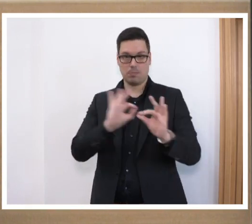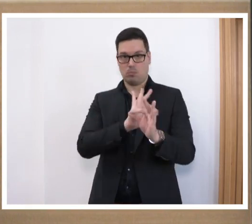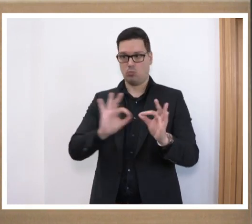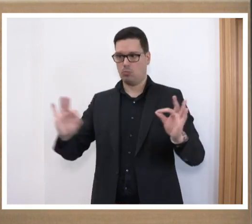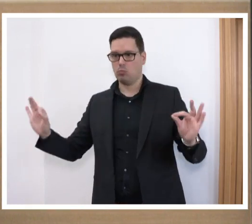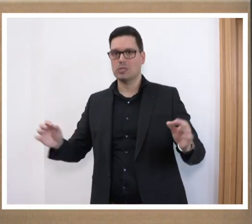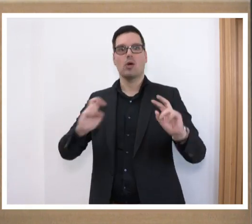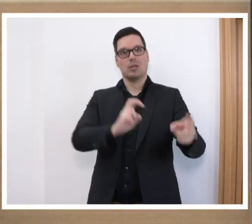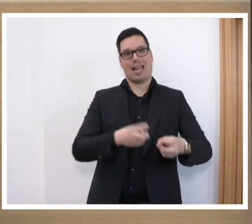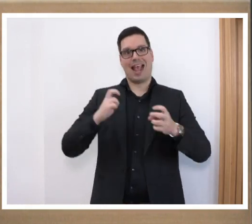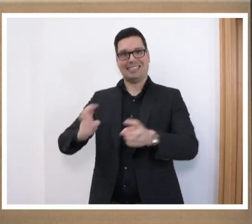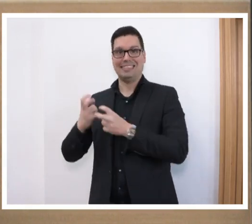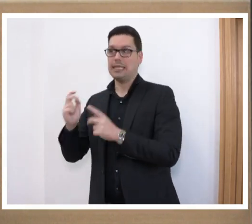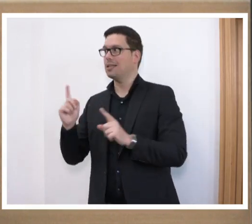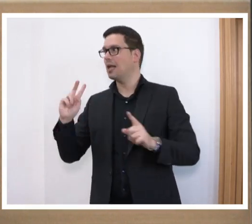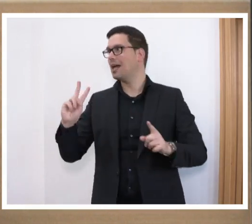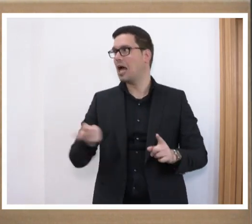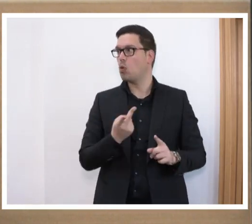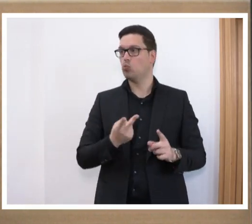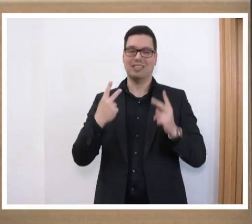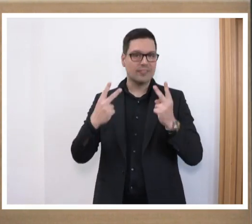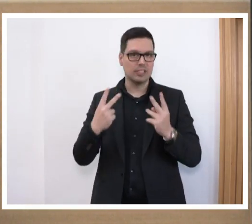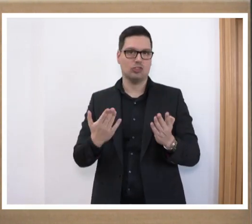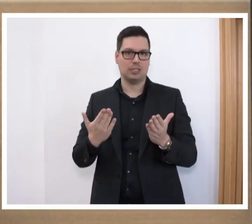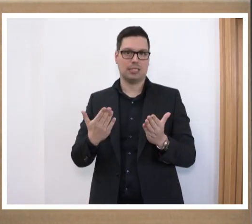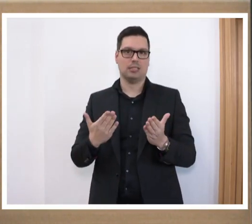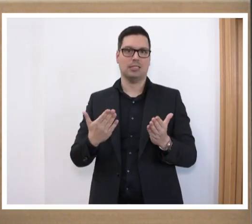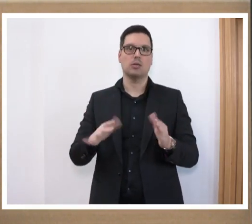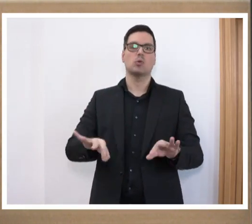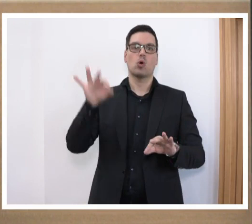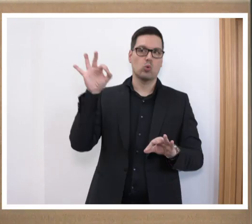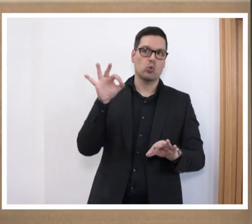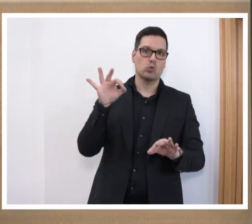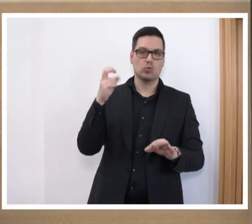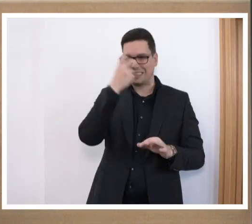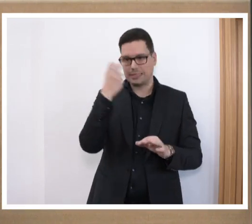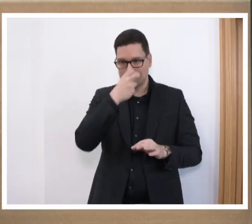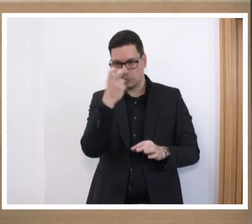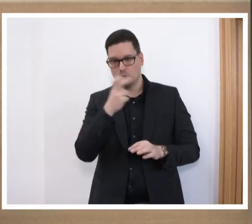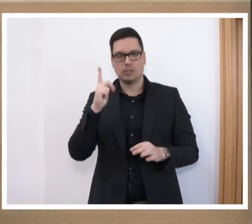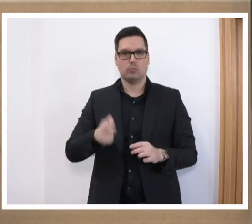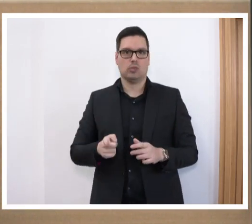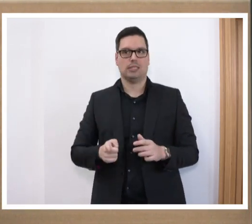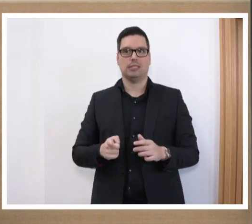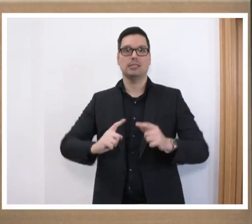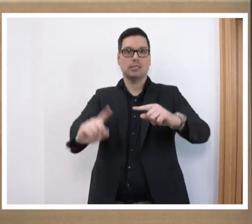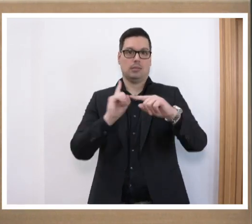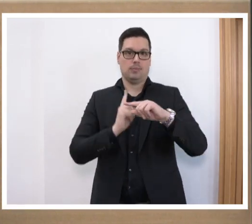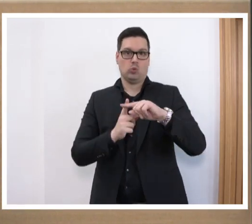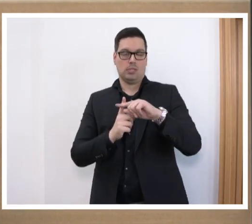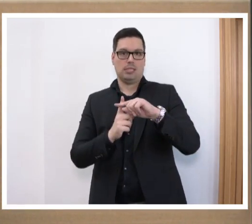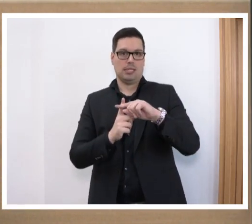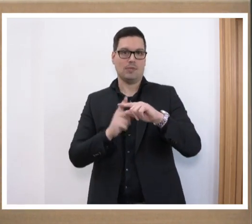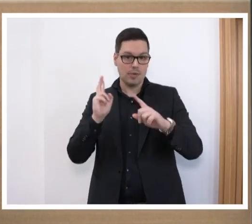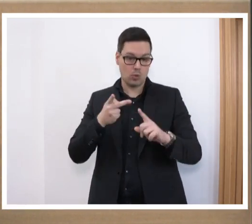wie auch in den Erzieherinnen und Erziehern eine entscheidende Rolle spielen und da müssen Lösungen gesucht werden. Sehr positiv, und das möchte